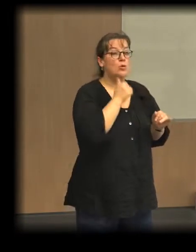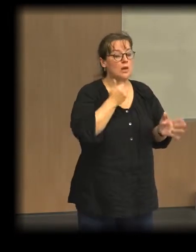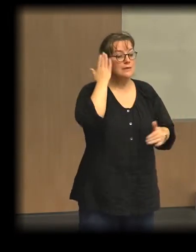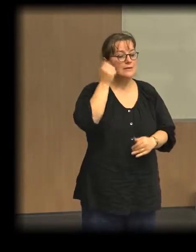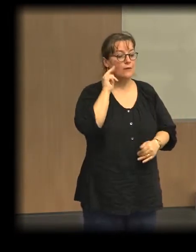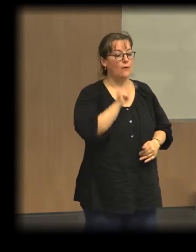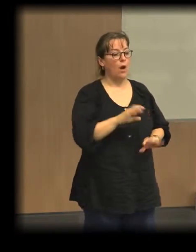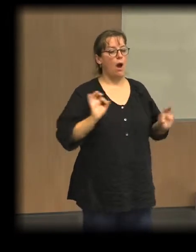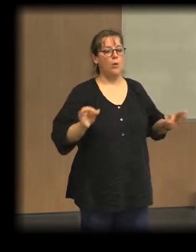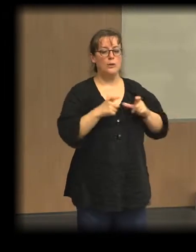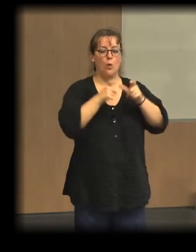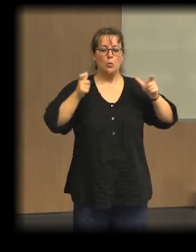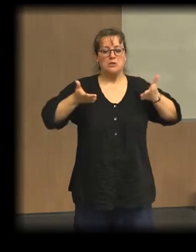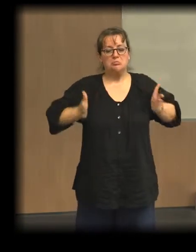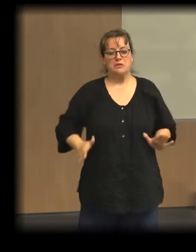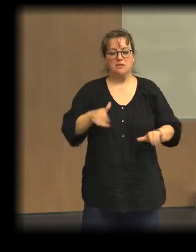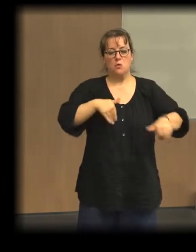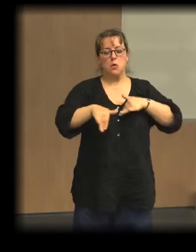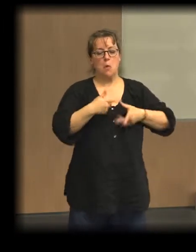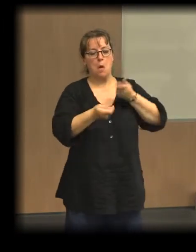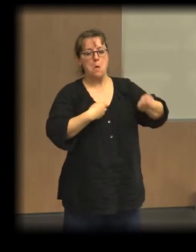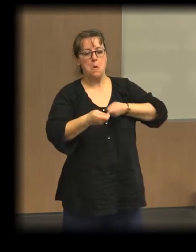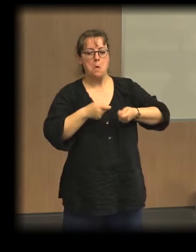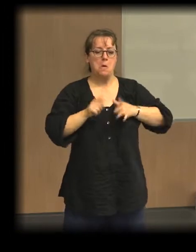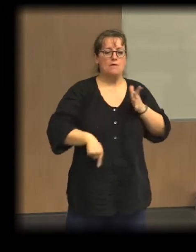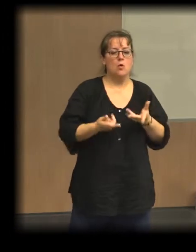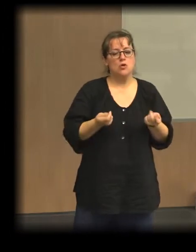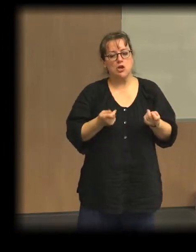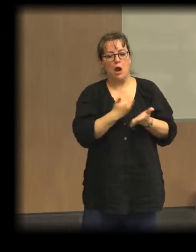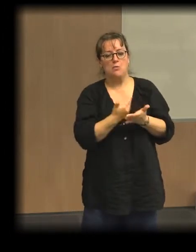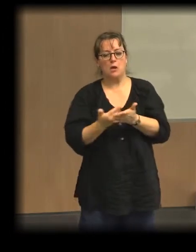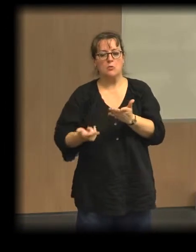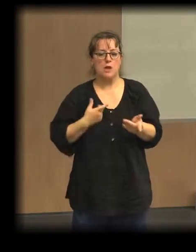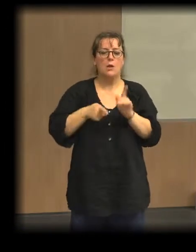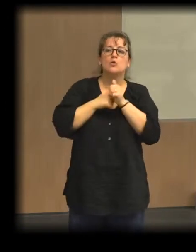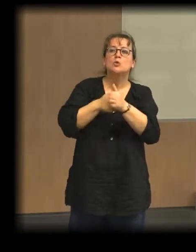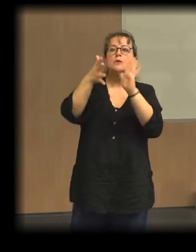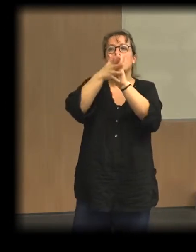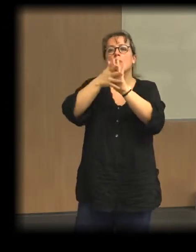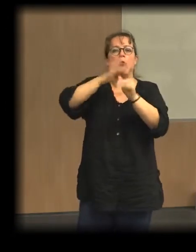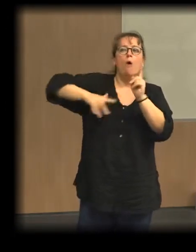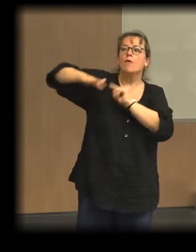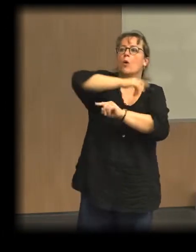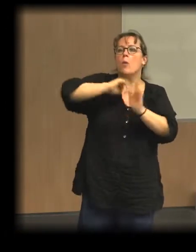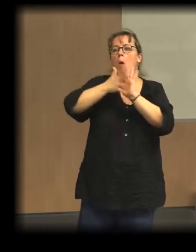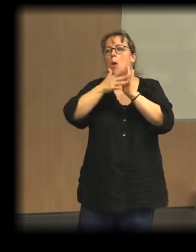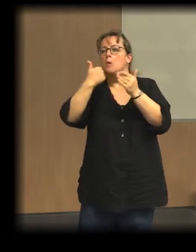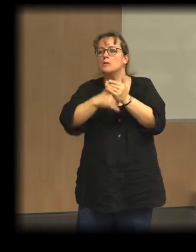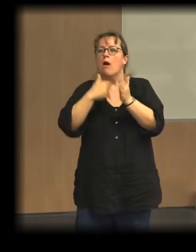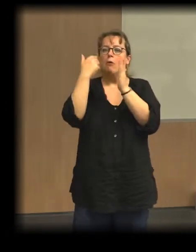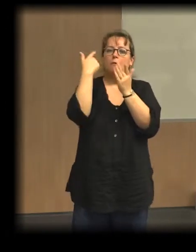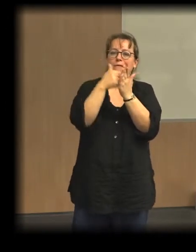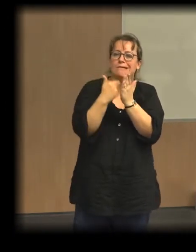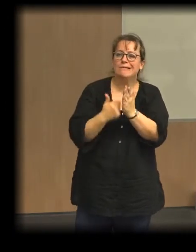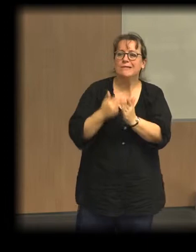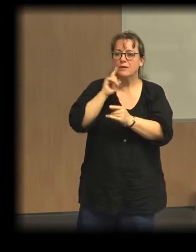vision managérialiste, entreprisiste de l'économie sociale et solidaire, si on fait que l'économie